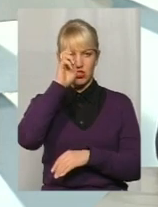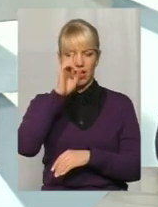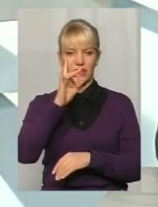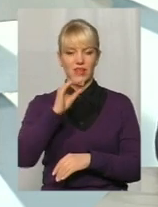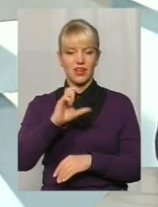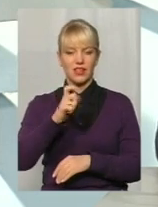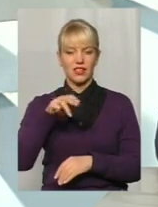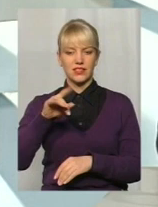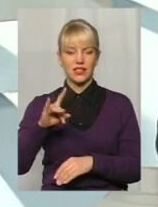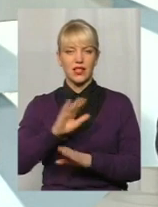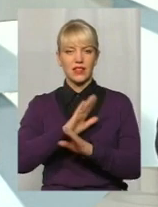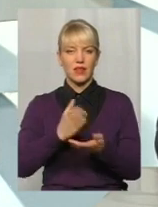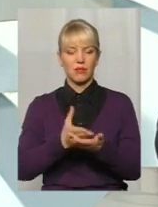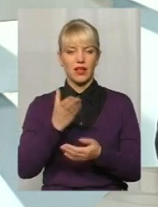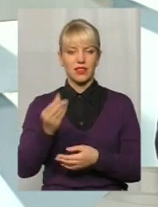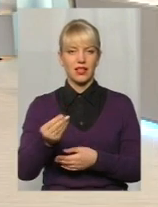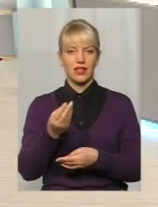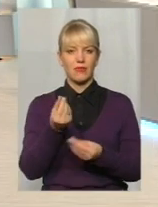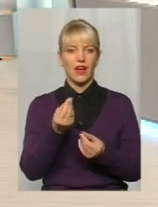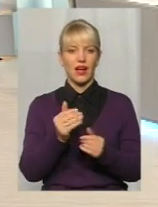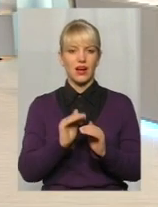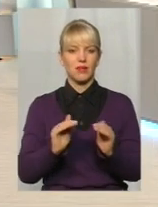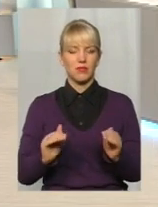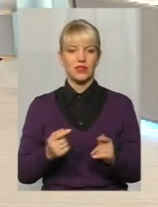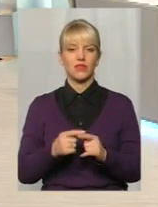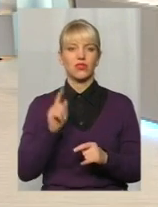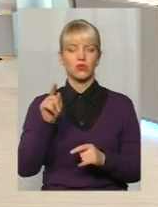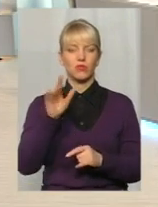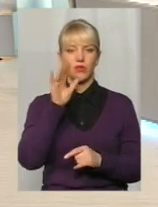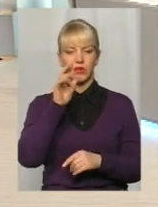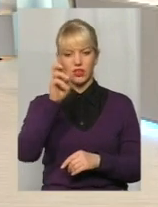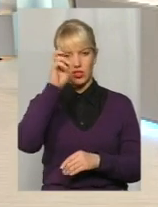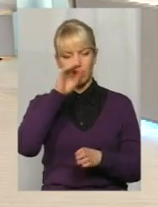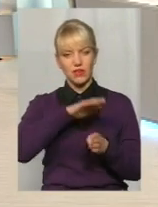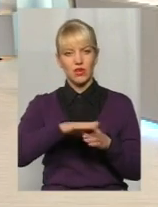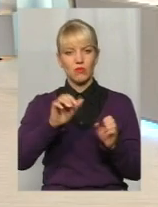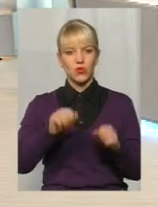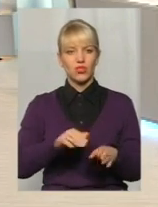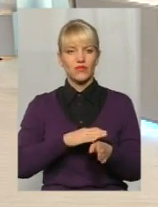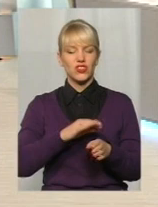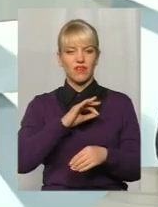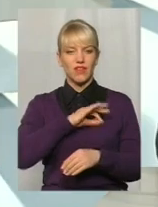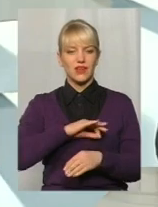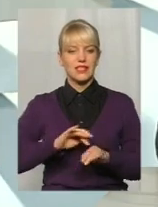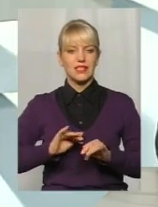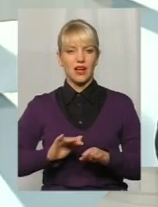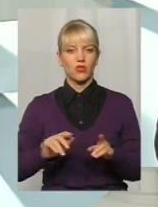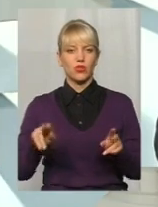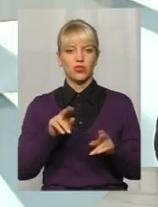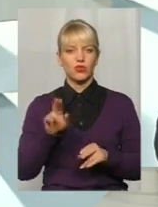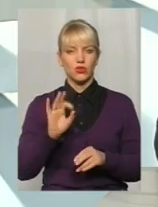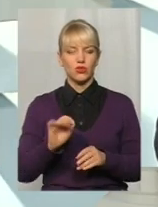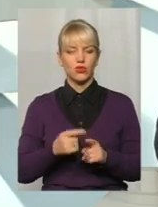неплатників аліментів. Також з того моменту державний виконавець може вживати заходи щодо звернення